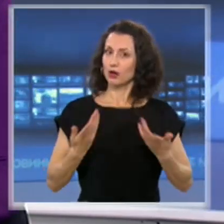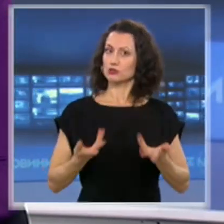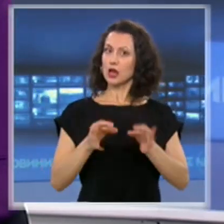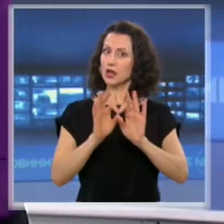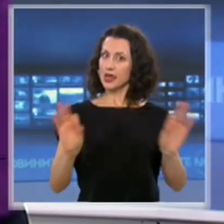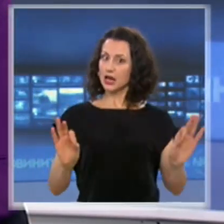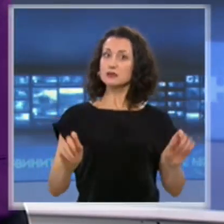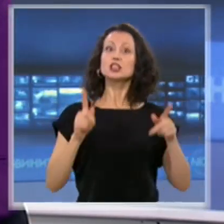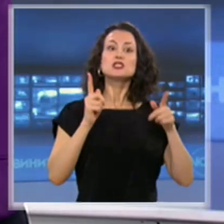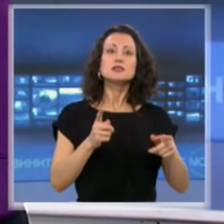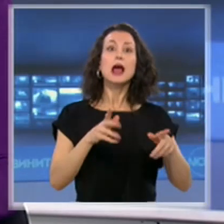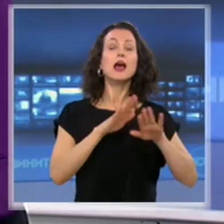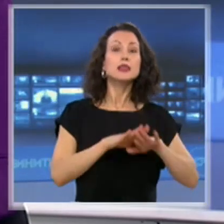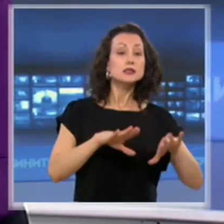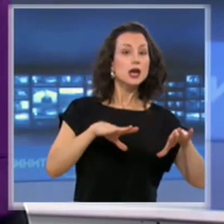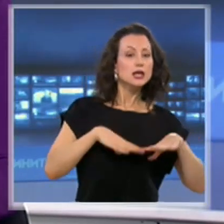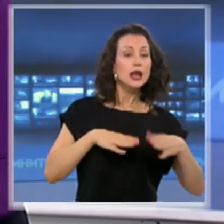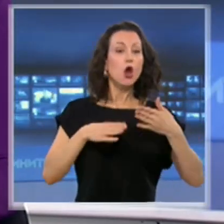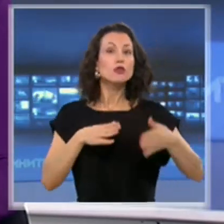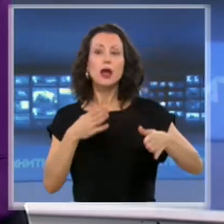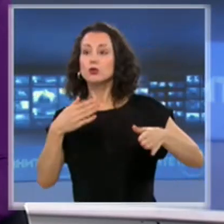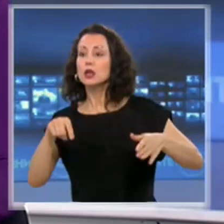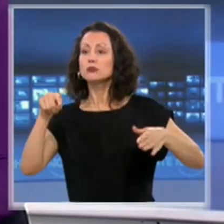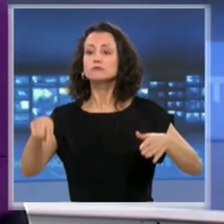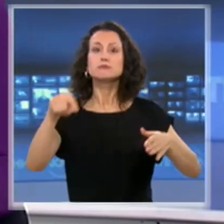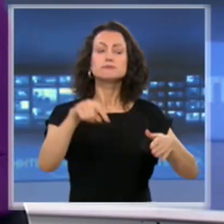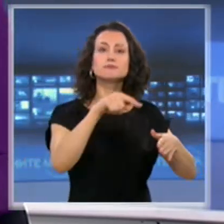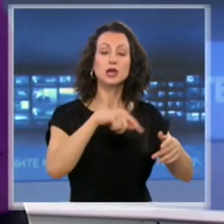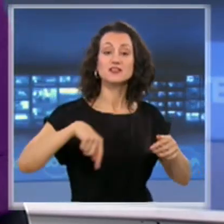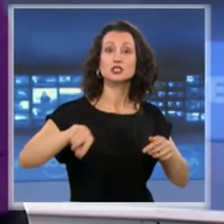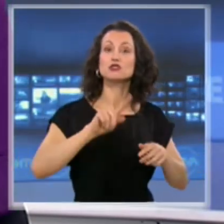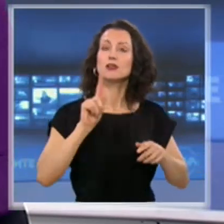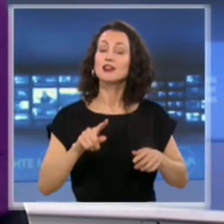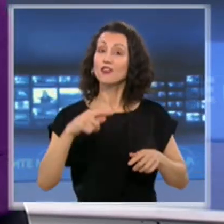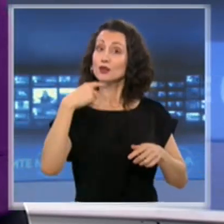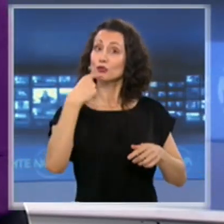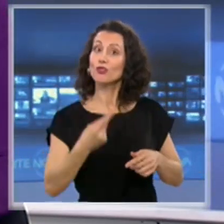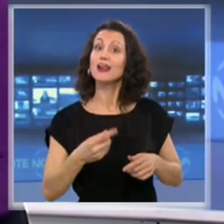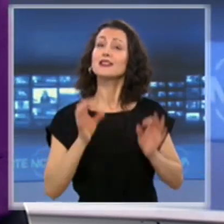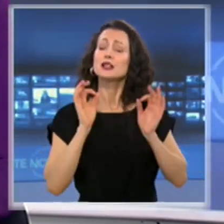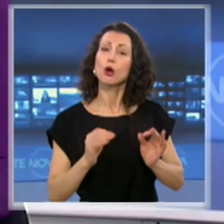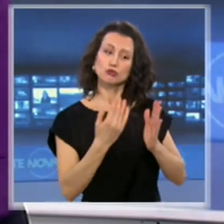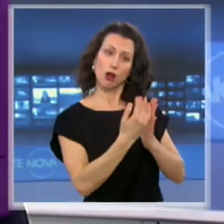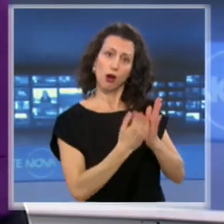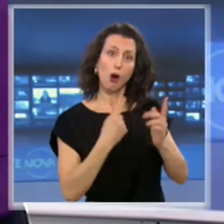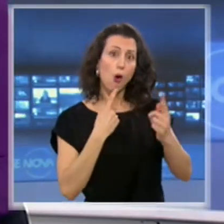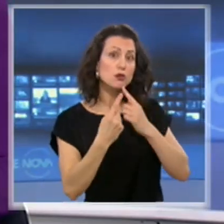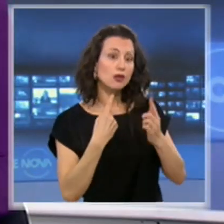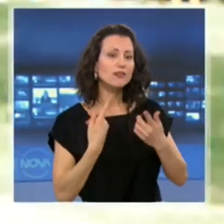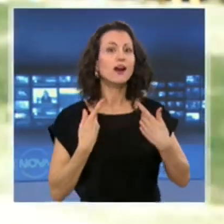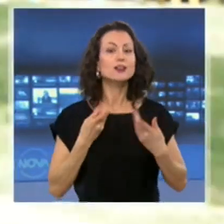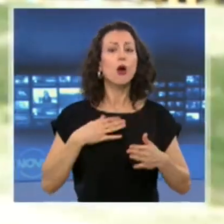всяка ясна и градина по-отделно. Те ще трябва да отговарят на конкретни условия, като в една група ще се допускат до 12 деца.